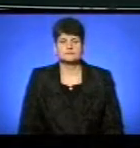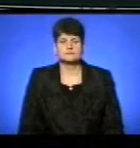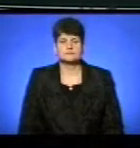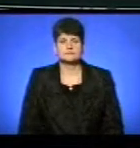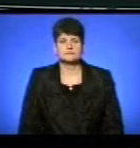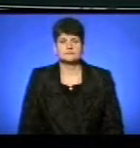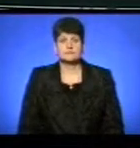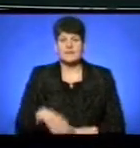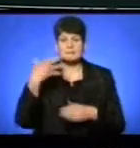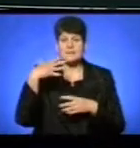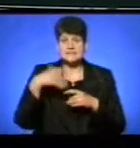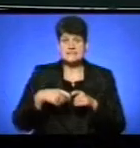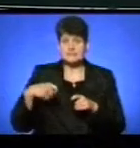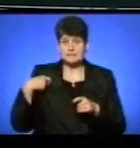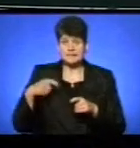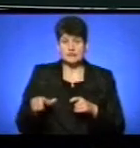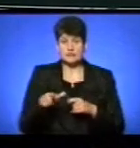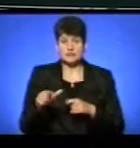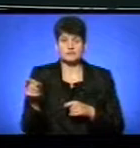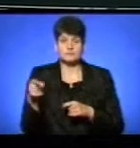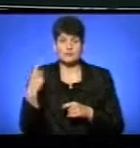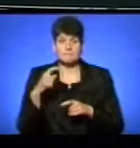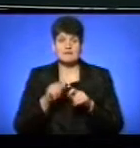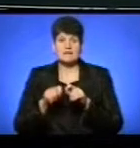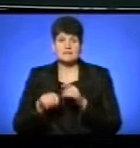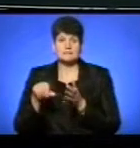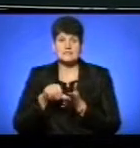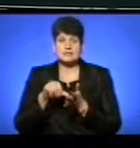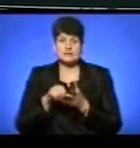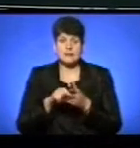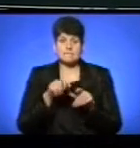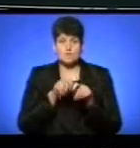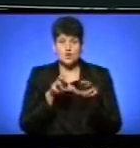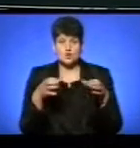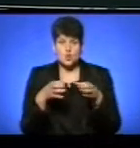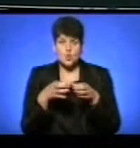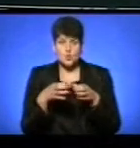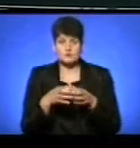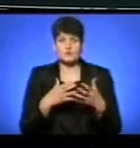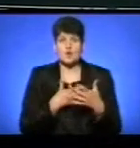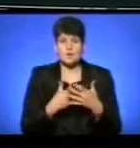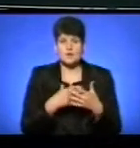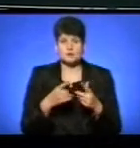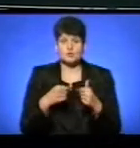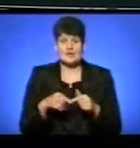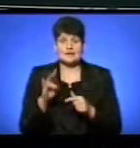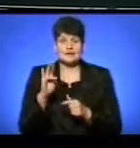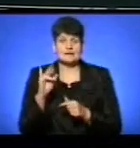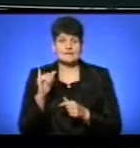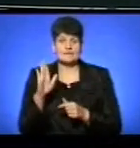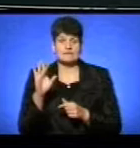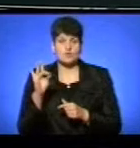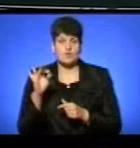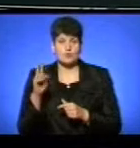50 кілометрів доріг Тернопільщини перевірили представники моніторингової групи від громадської організації «Нівроку». Про це